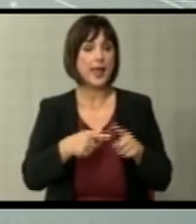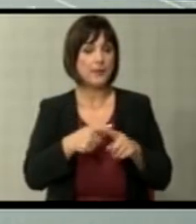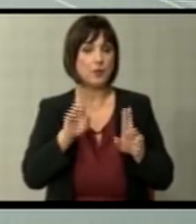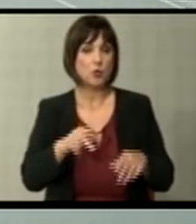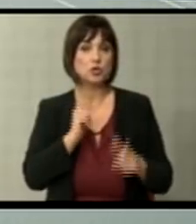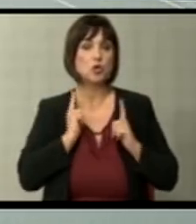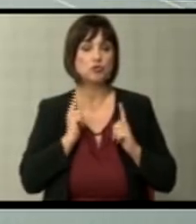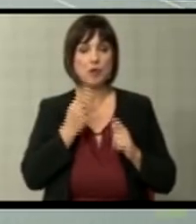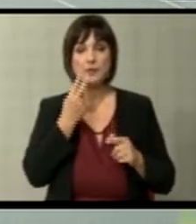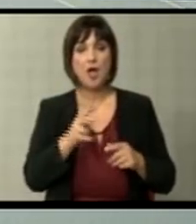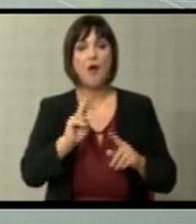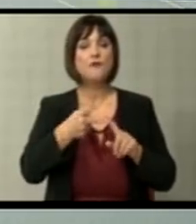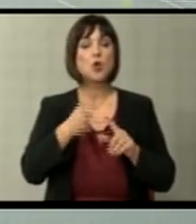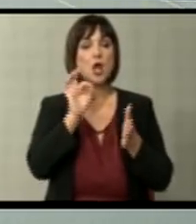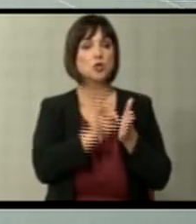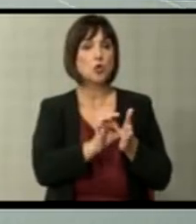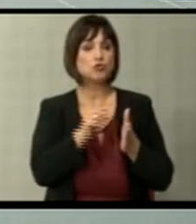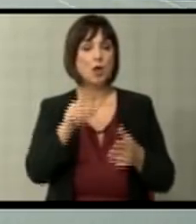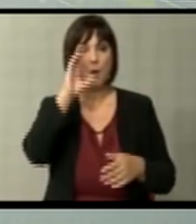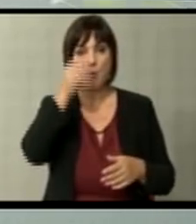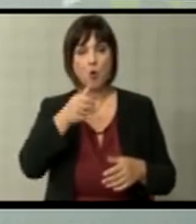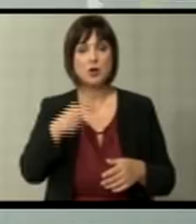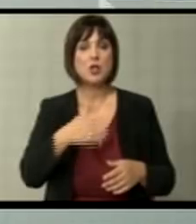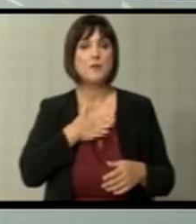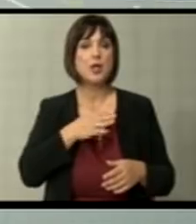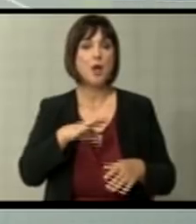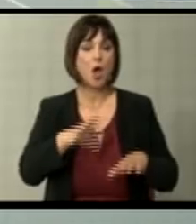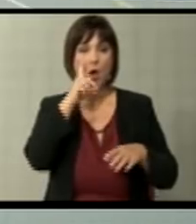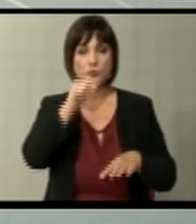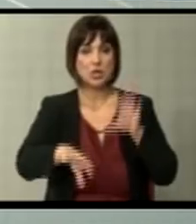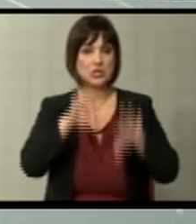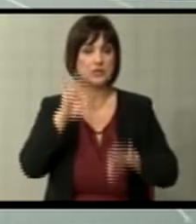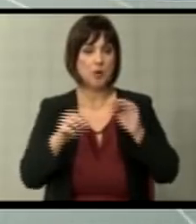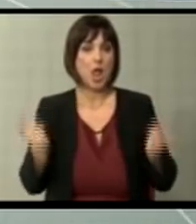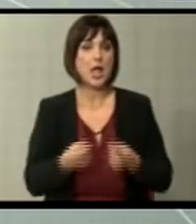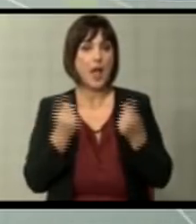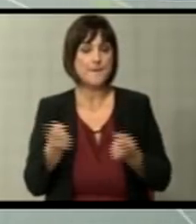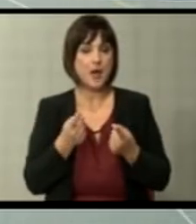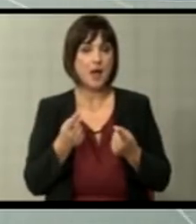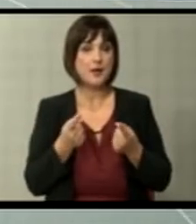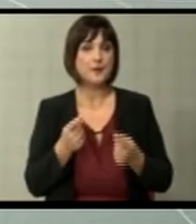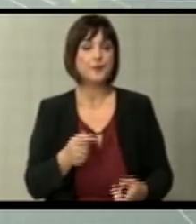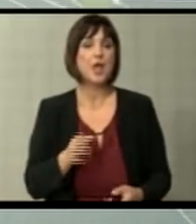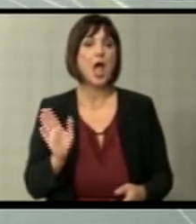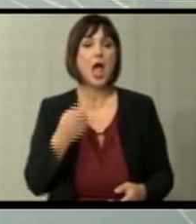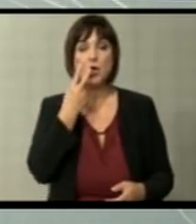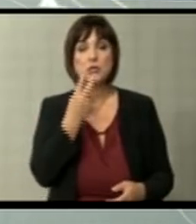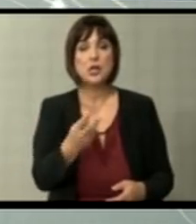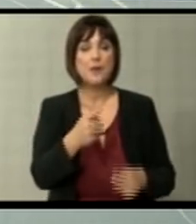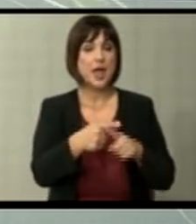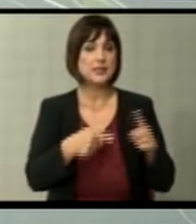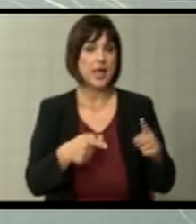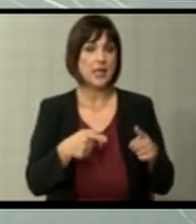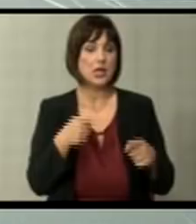очекуваме да видиме. Втората точка е затоа што во Бугарија од моментот има локални избори, има кампања за локални избори. Ако ќе погледнете